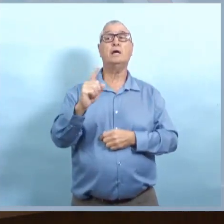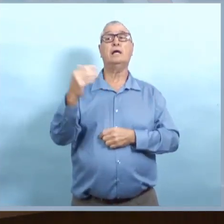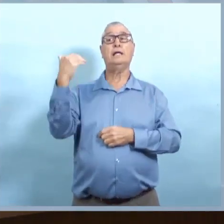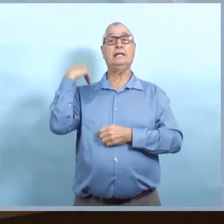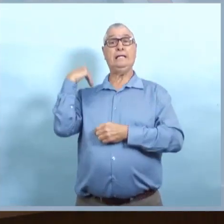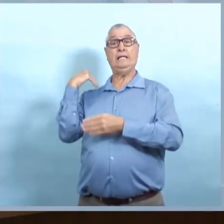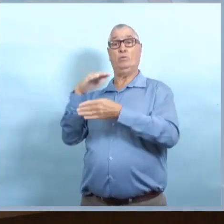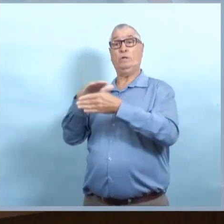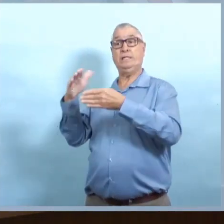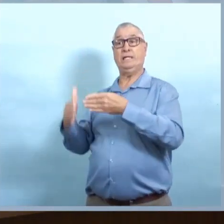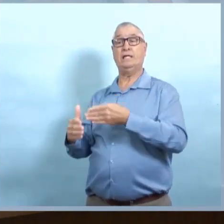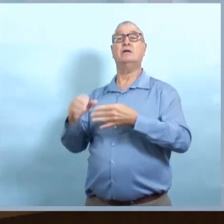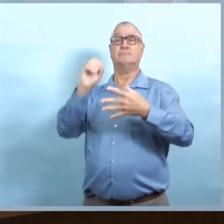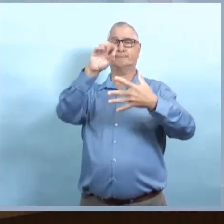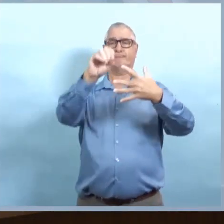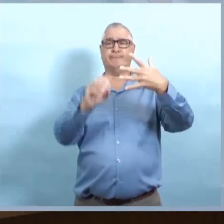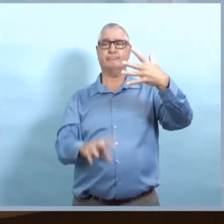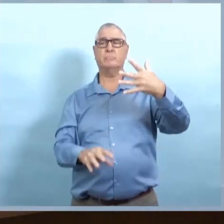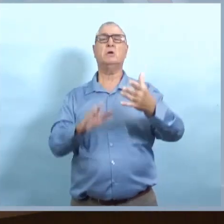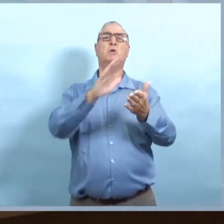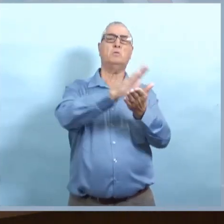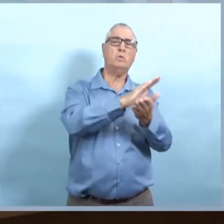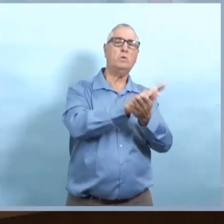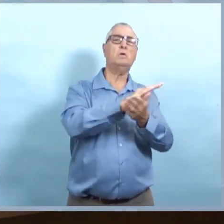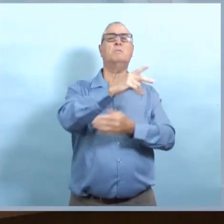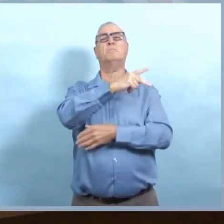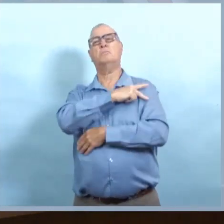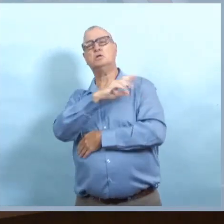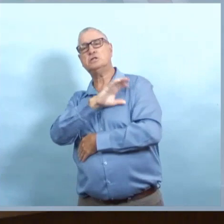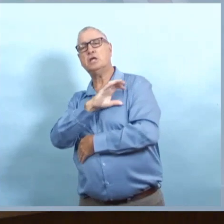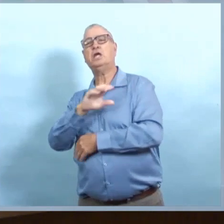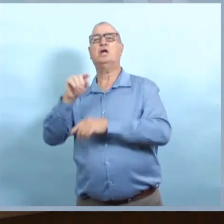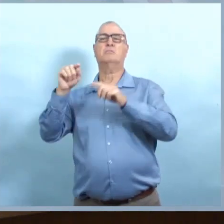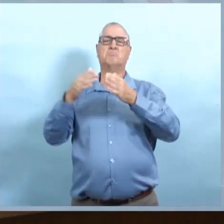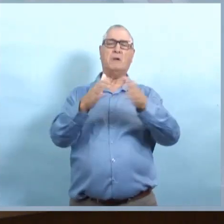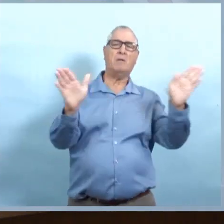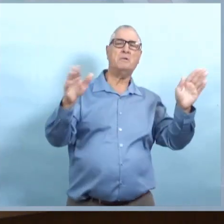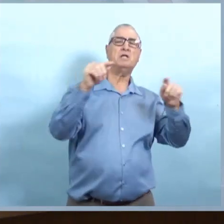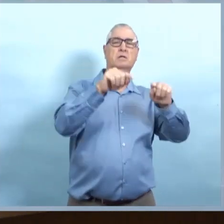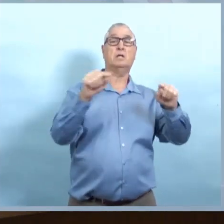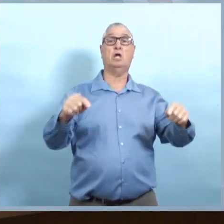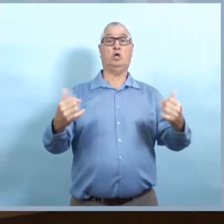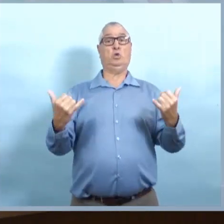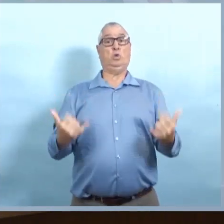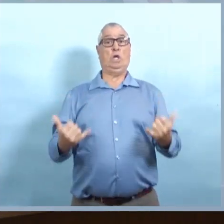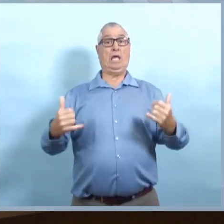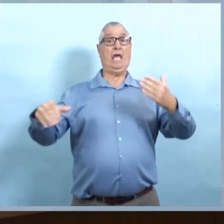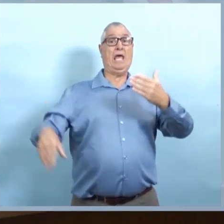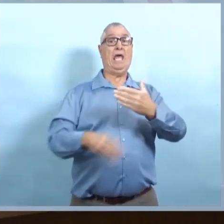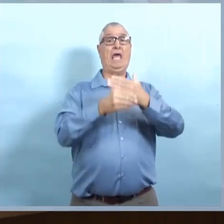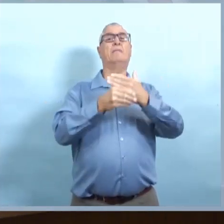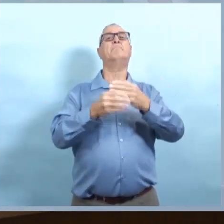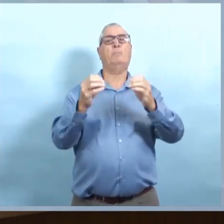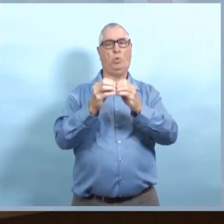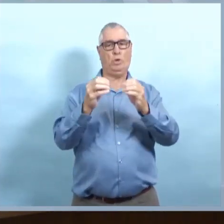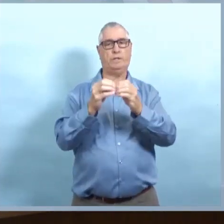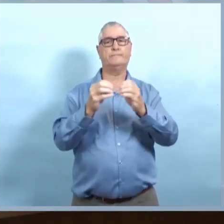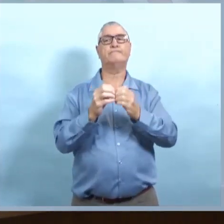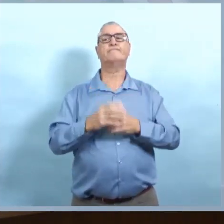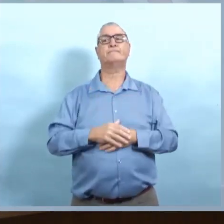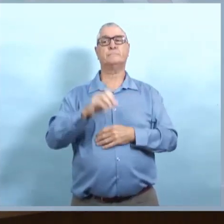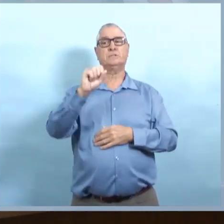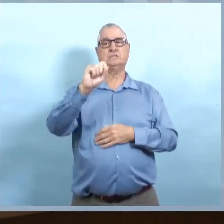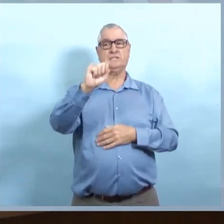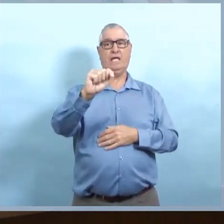afin de réduire les risques de transmission à Winnipeg. Nous avons certaines expositions. Au cours de la fin de semaine, nous avons avisé le